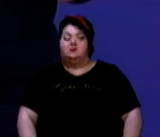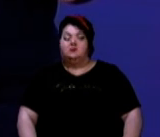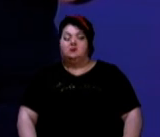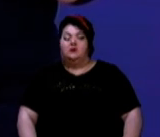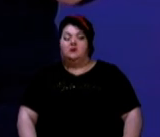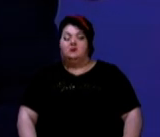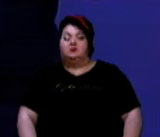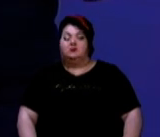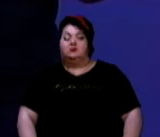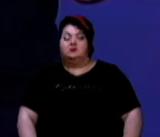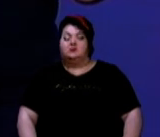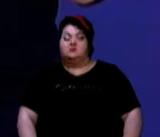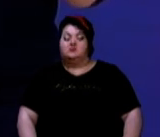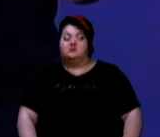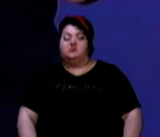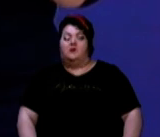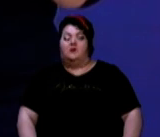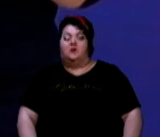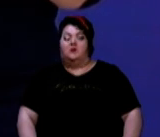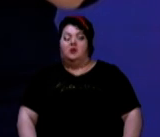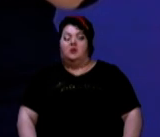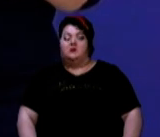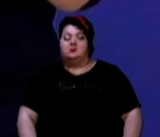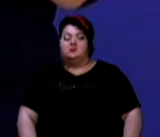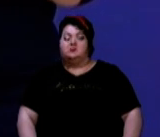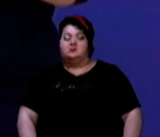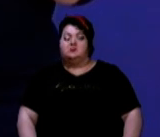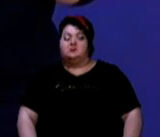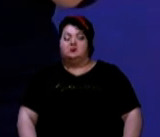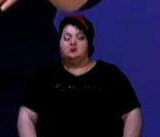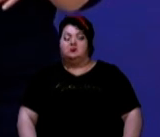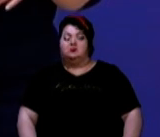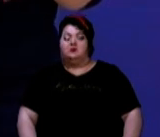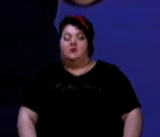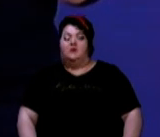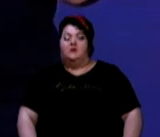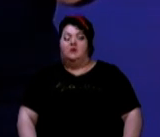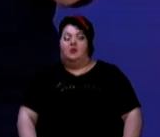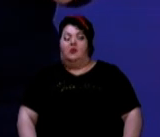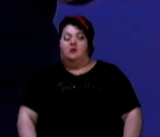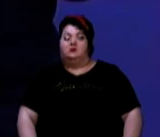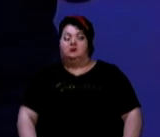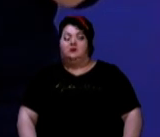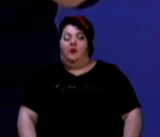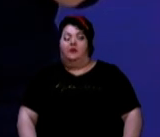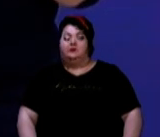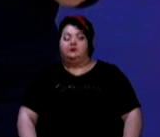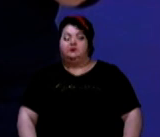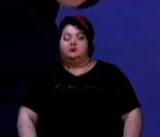децентралізовано, тобто в районних обласних лікарнях. Скрізь, де стоять відповідні